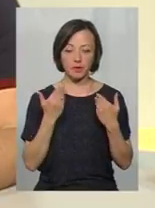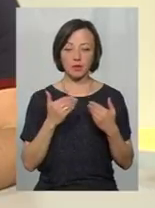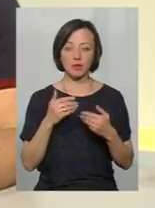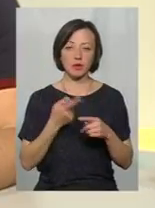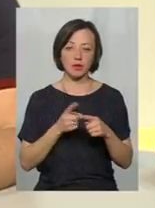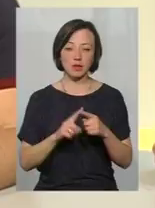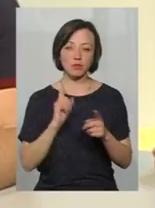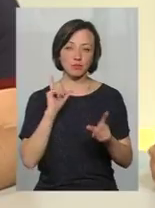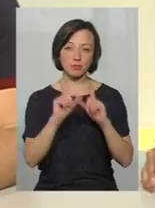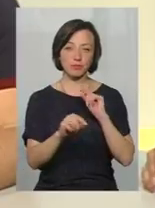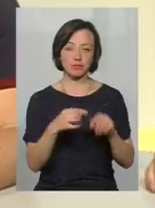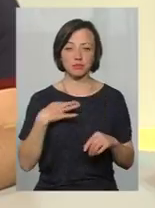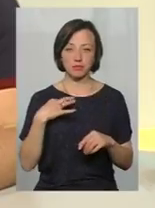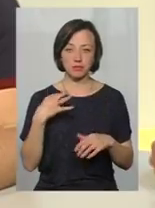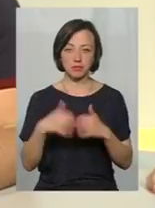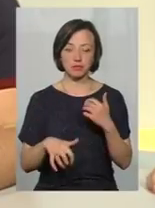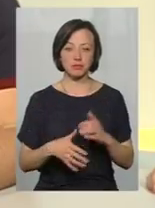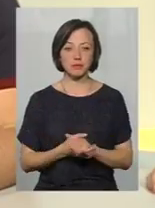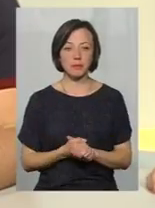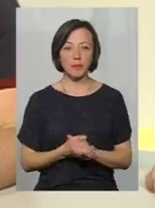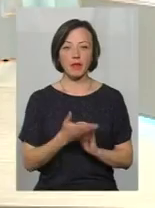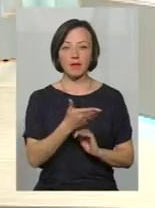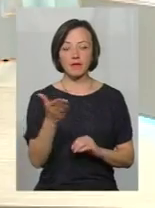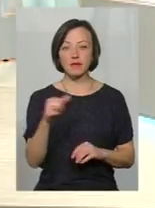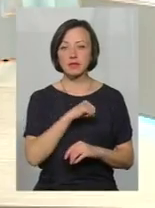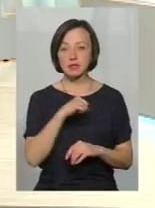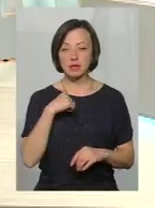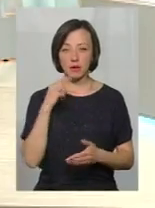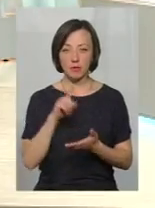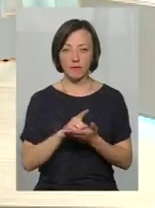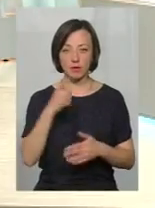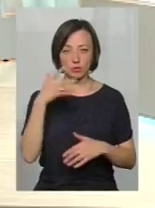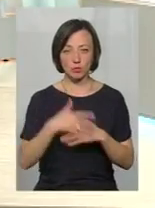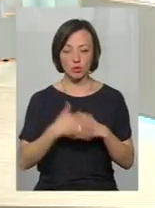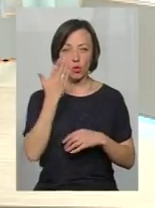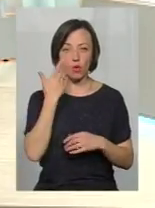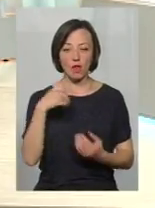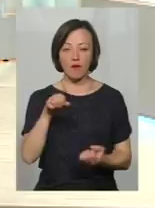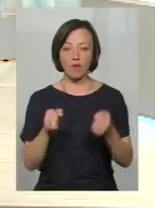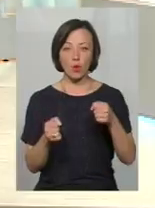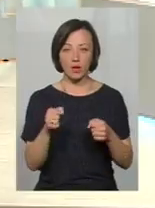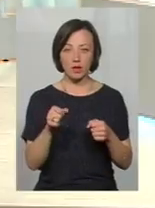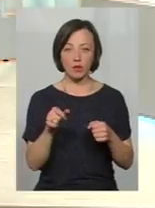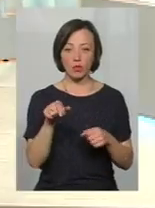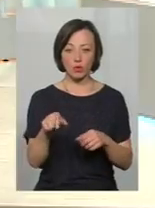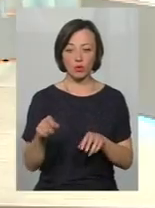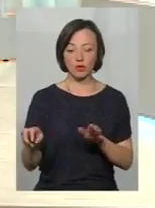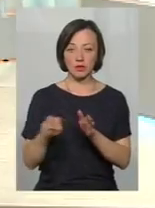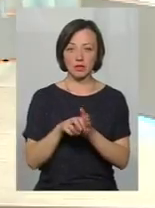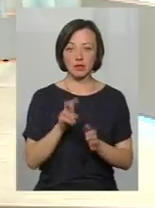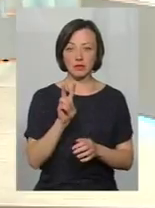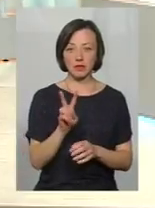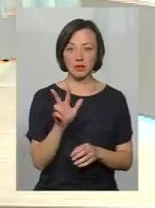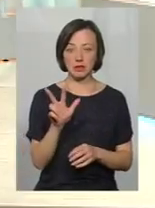повз, і багато людей покриває. Ви самі повинні зрозуміти, що коли водій їде за кермом, і в нього в салоні ще 2